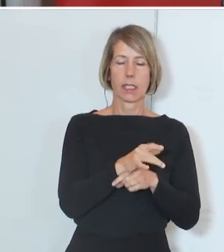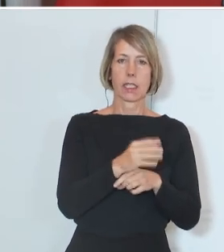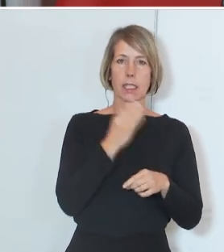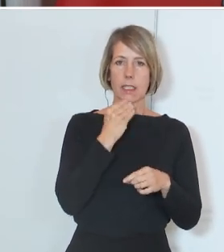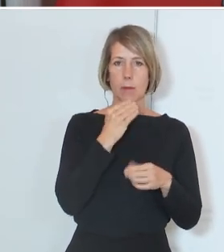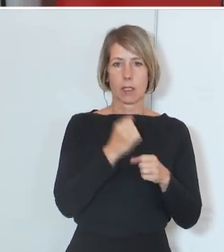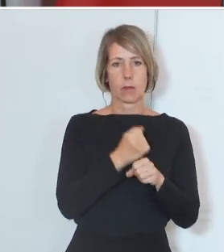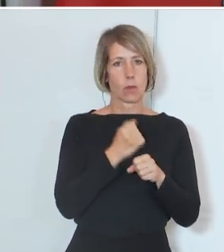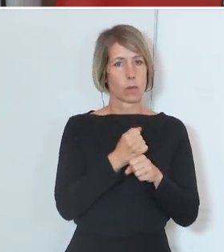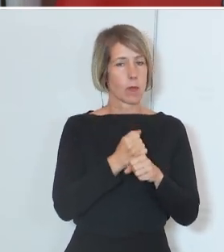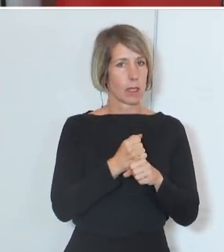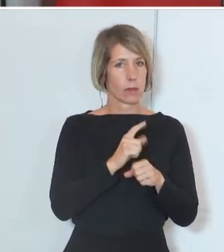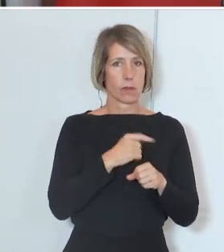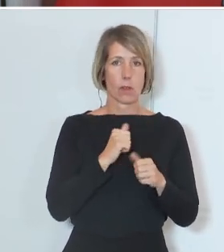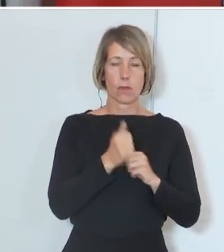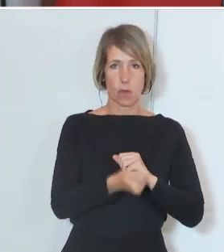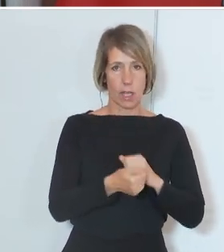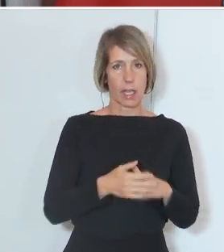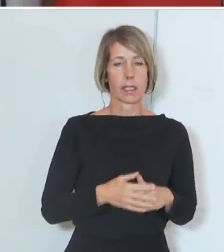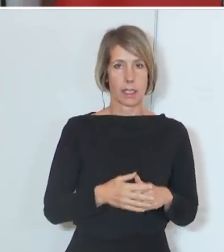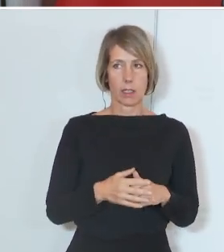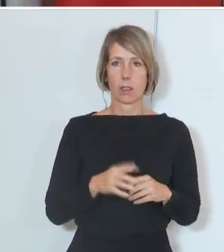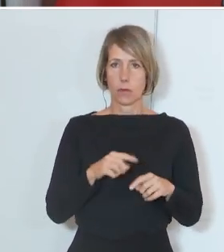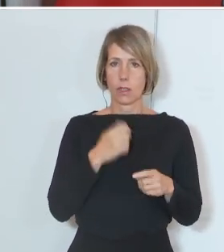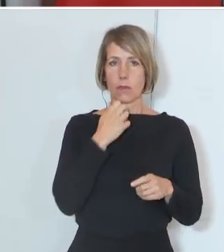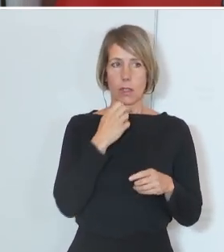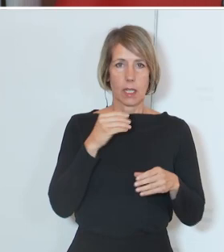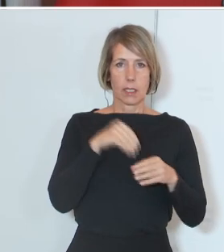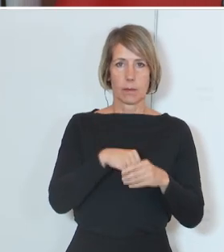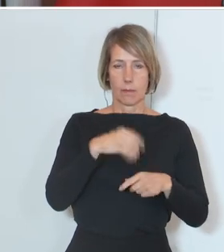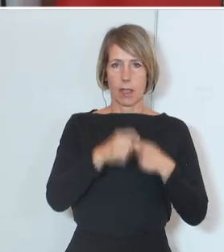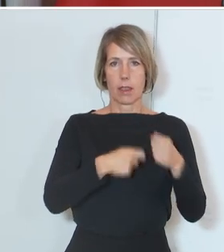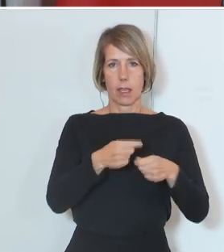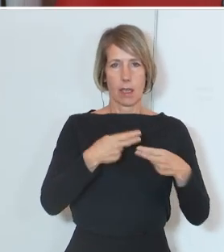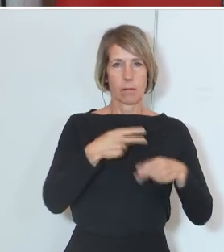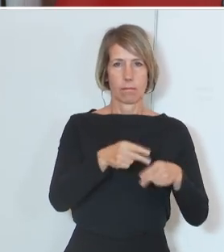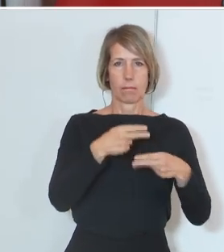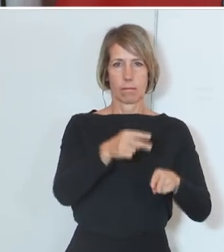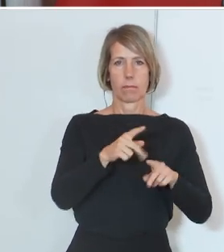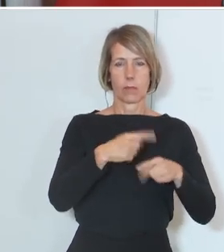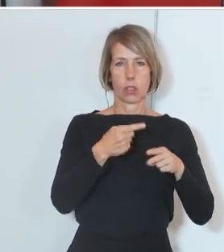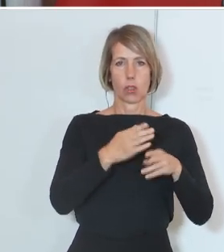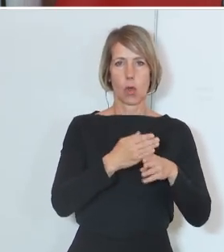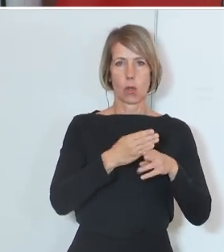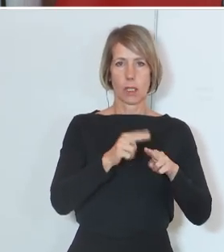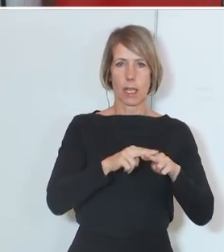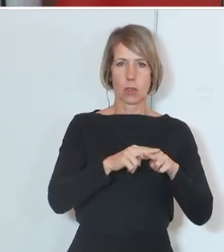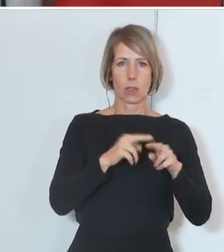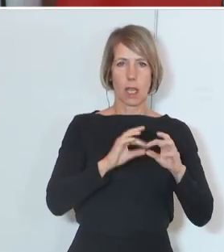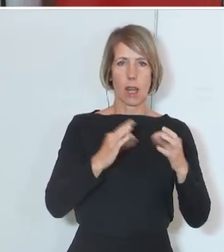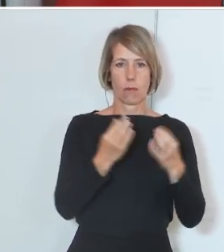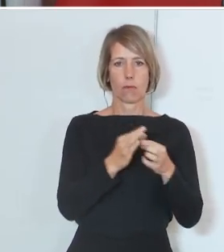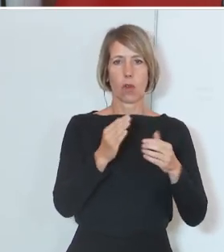hier wirklich Vorreiter sind. Und wir wollen hier dranbleiben. Wir haben auch bereits ein nationales Forum eingerichtet,